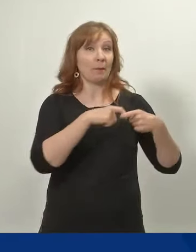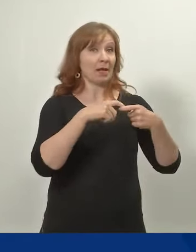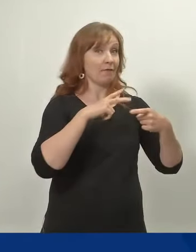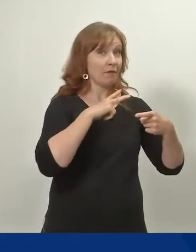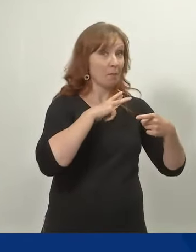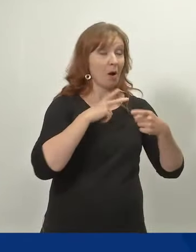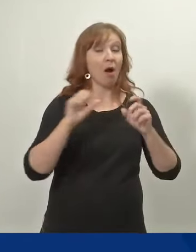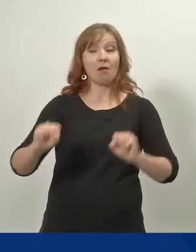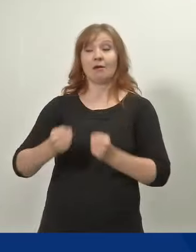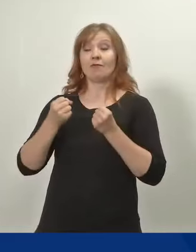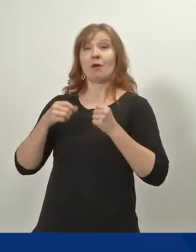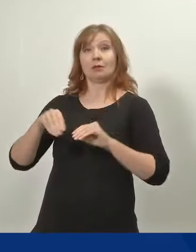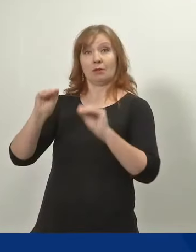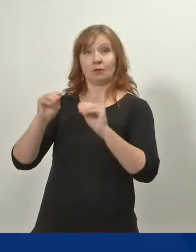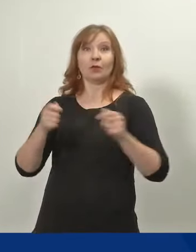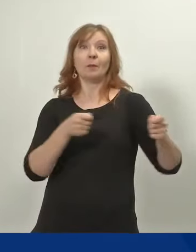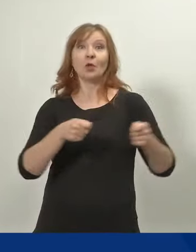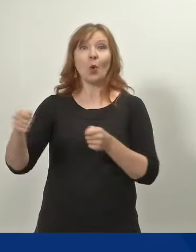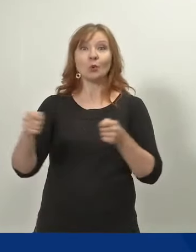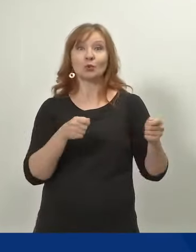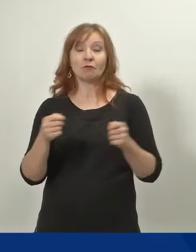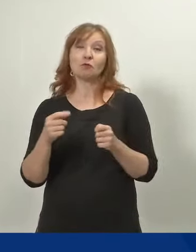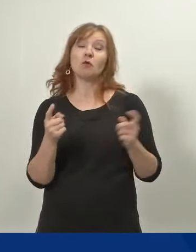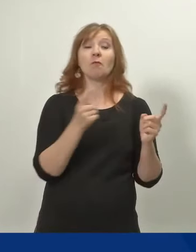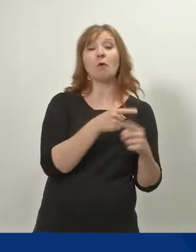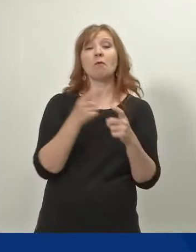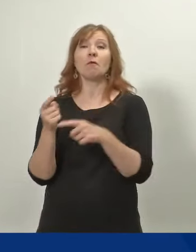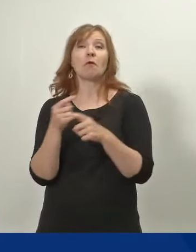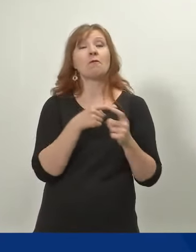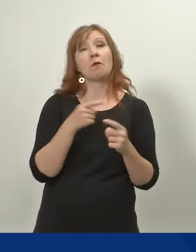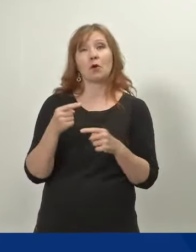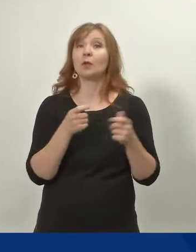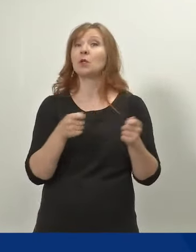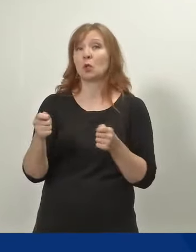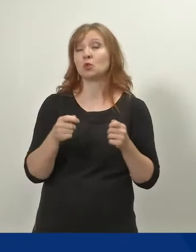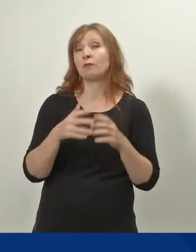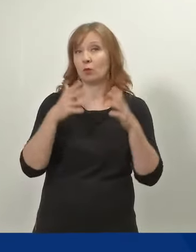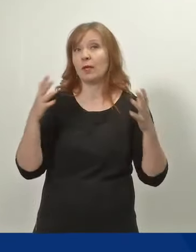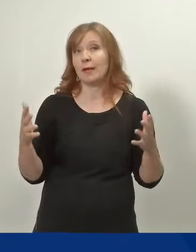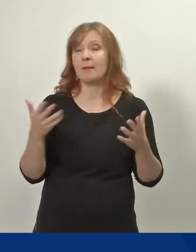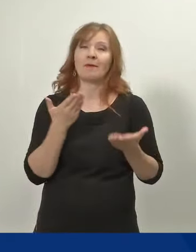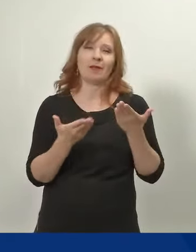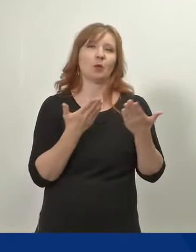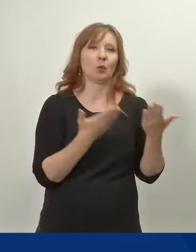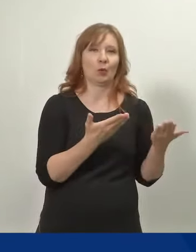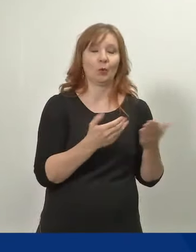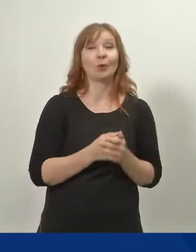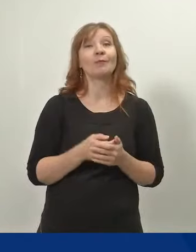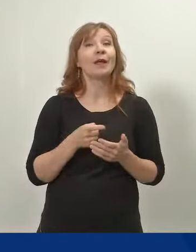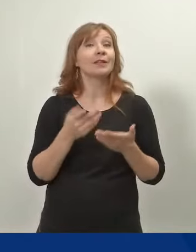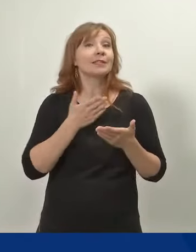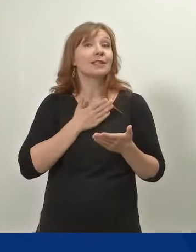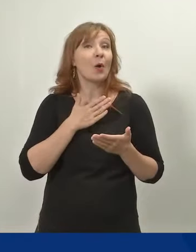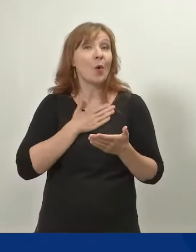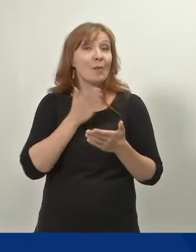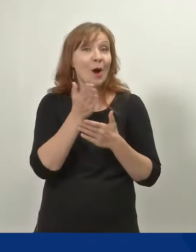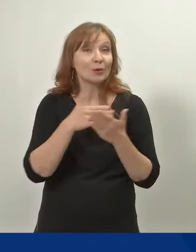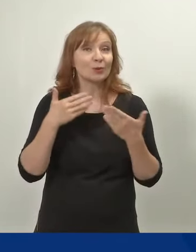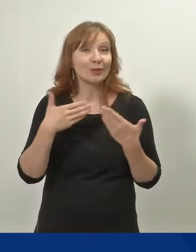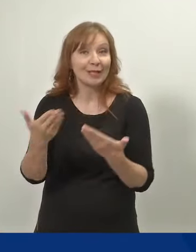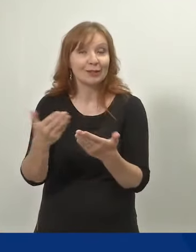ja varhaiskasvatuksen välillä kasvaa huomattavasti nykyisestä. Tässä oma esittelyosuuteni, kiitos.